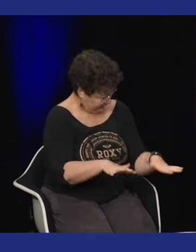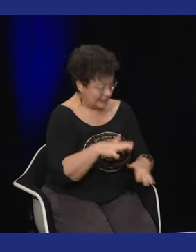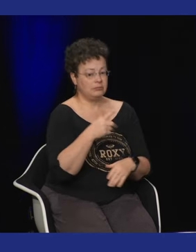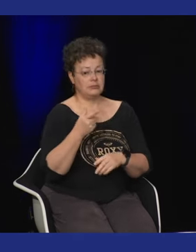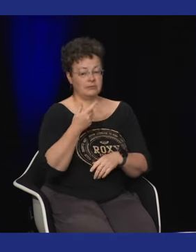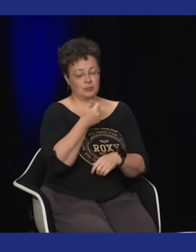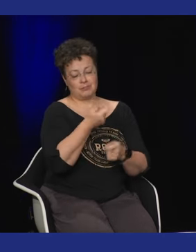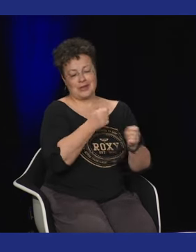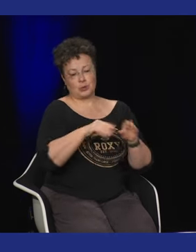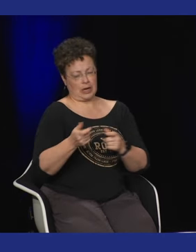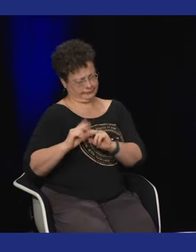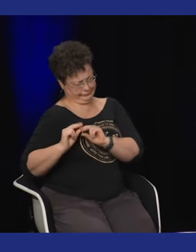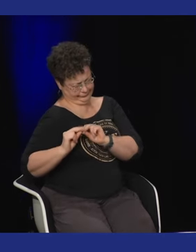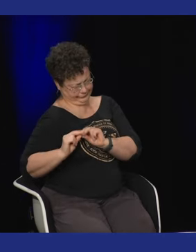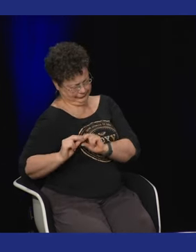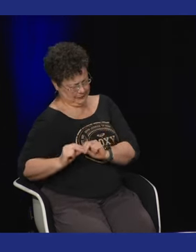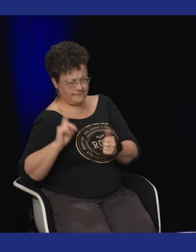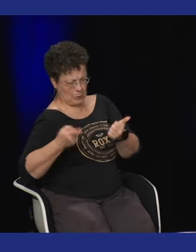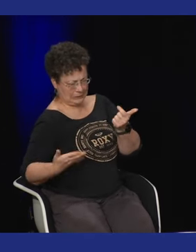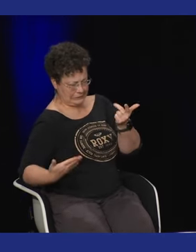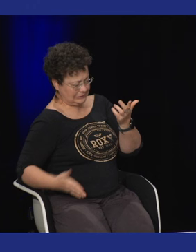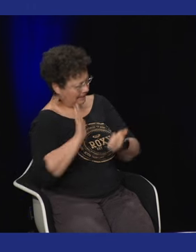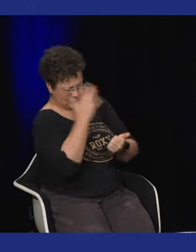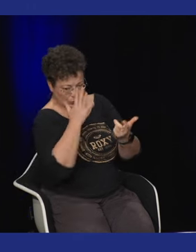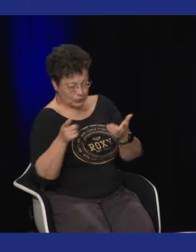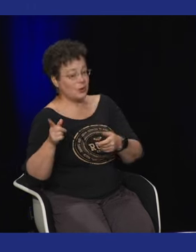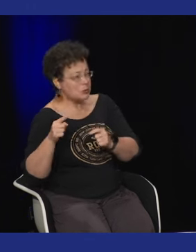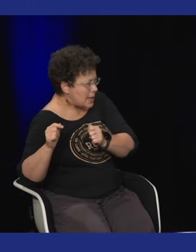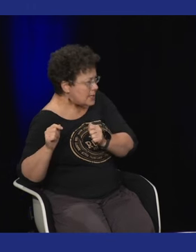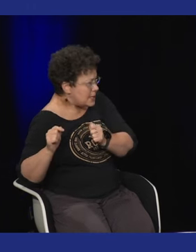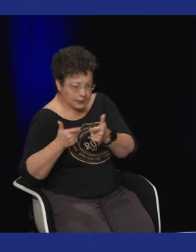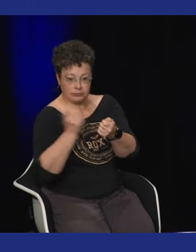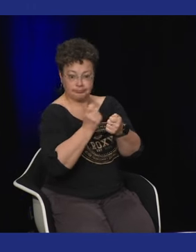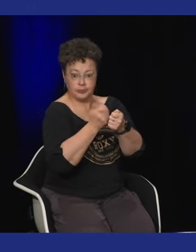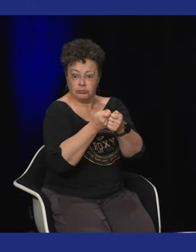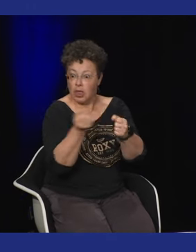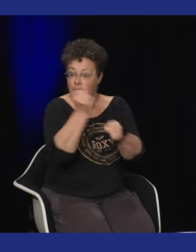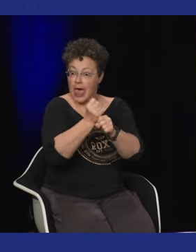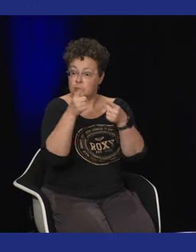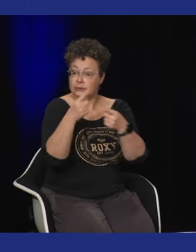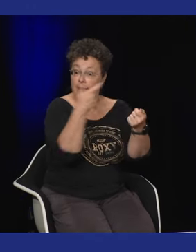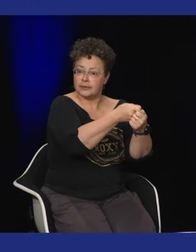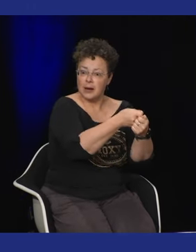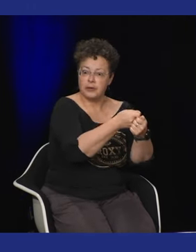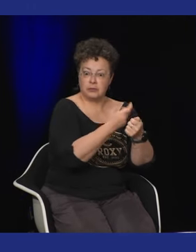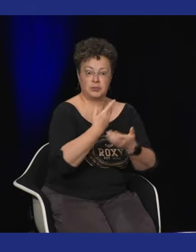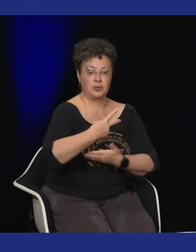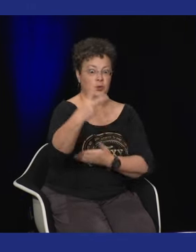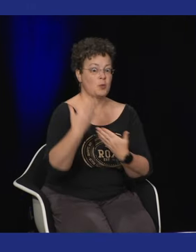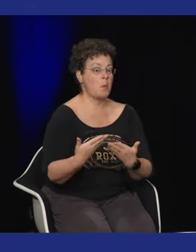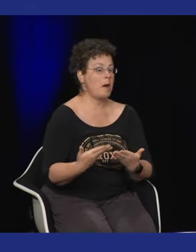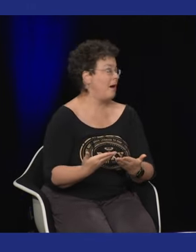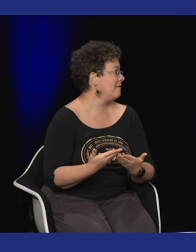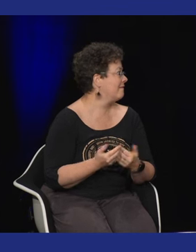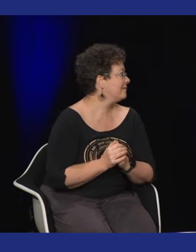méthodes qui sont de plus en plus appliquées ça veut dire que c'est d'abord le travail des comédiens le metteur en scène qui demande ce qu'il veut et après